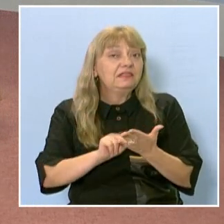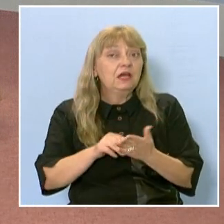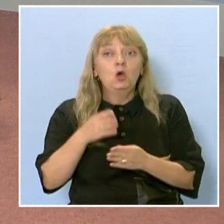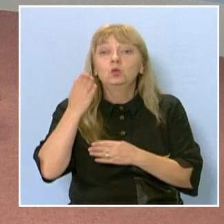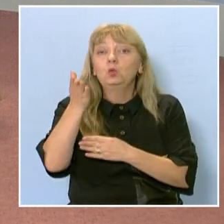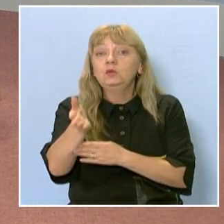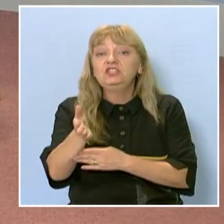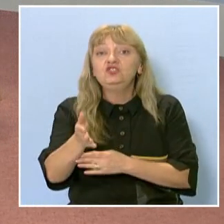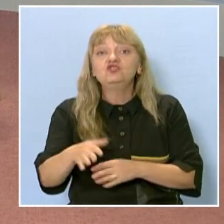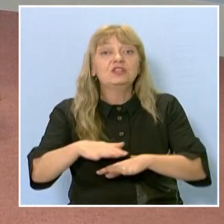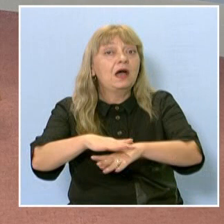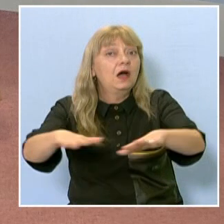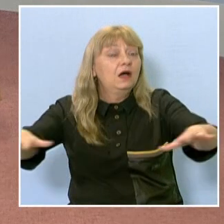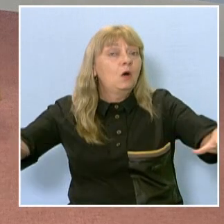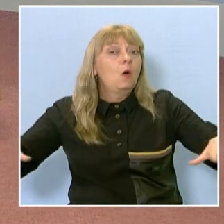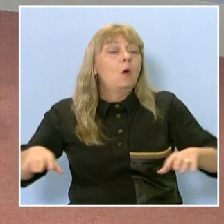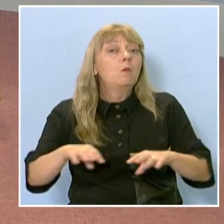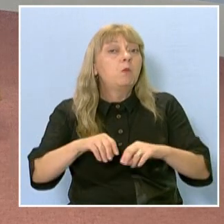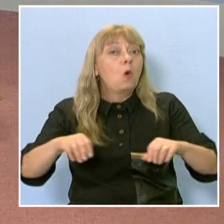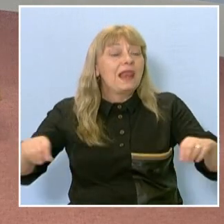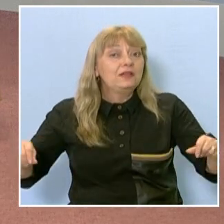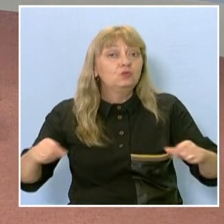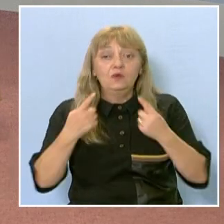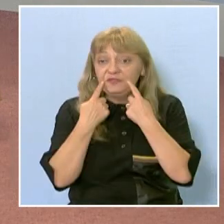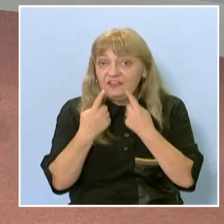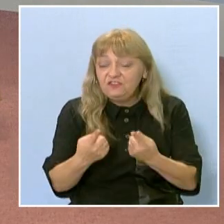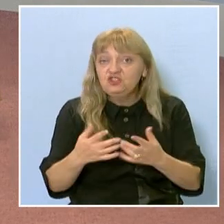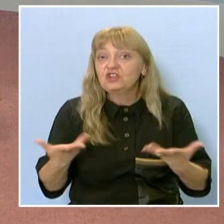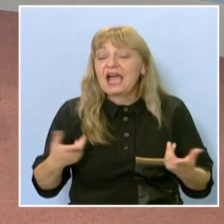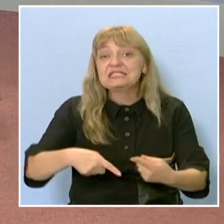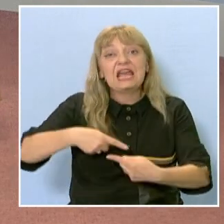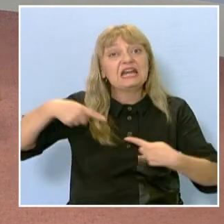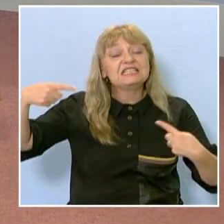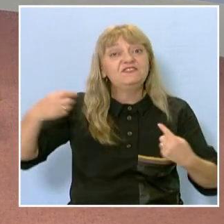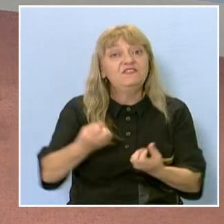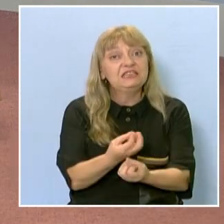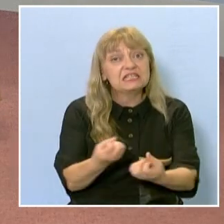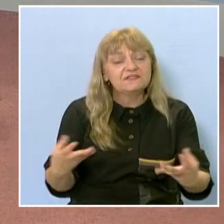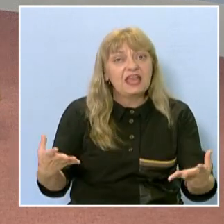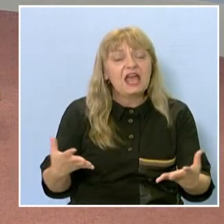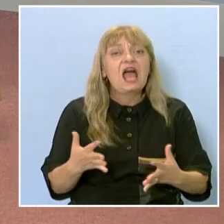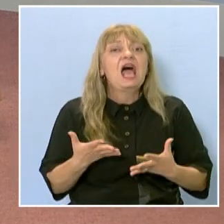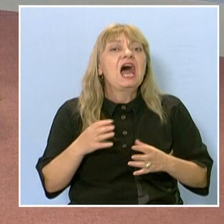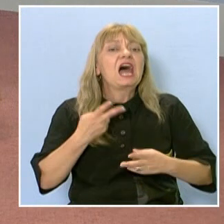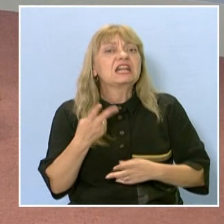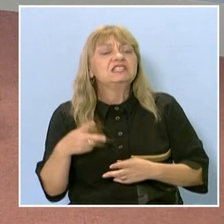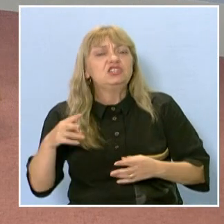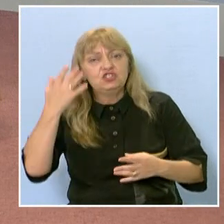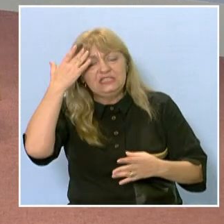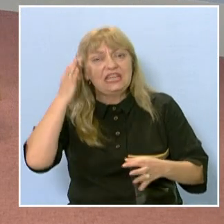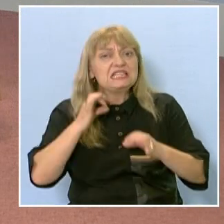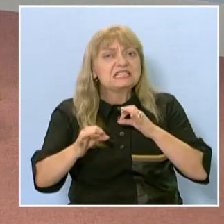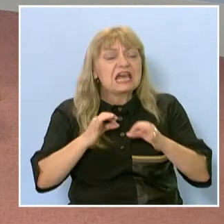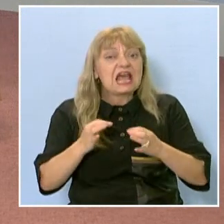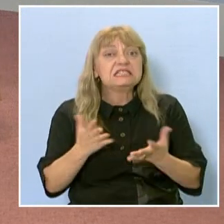точно как се развиват растенията, какви паразити има по тях, гъби и така нататък, различните зарази, как се третират. Това също